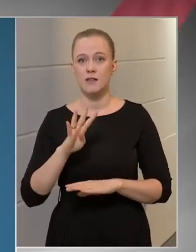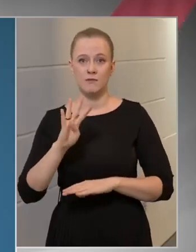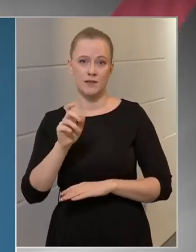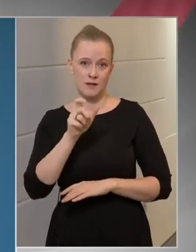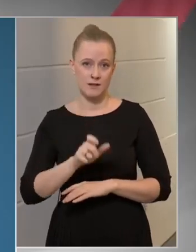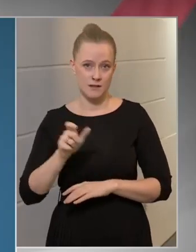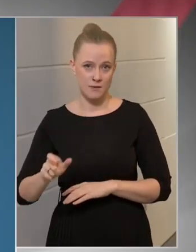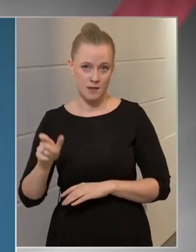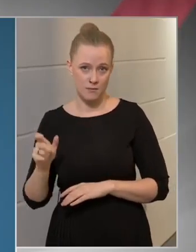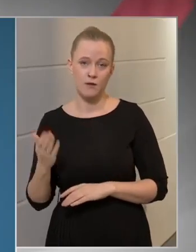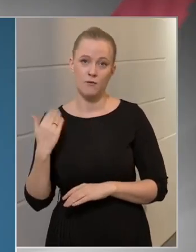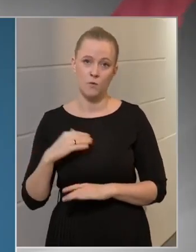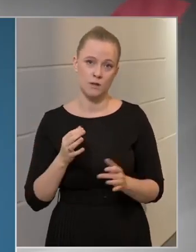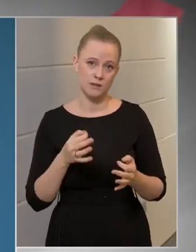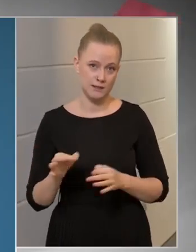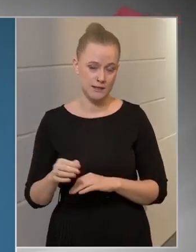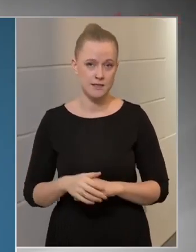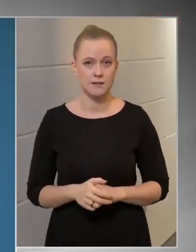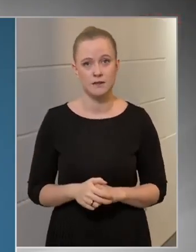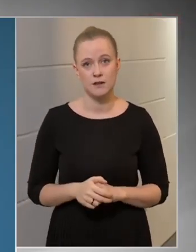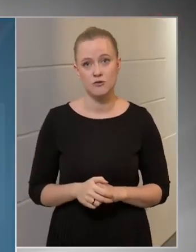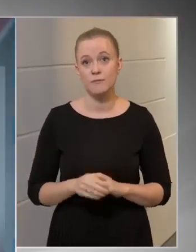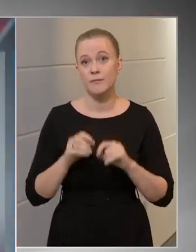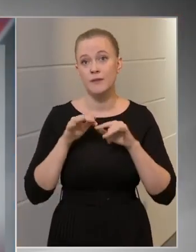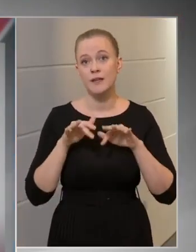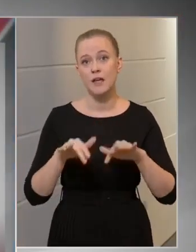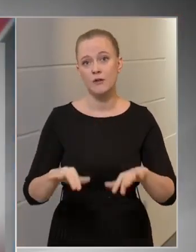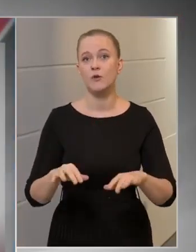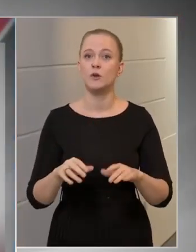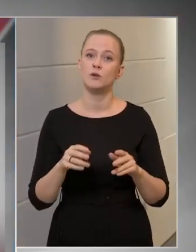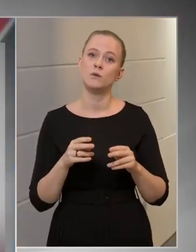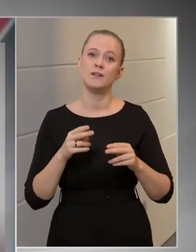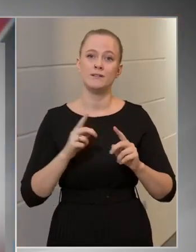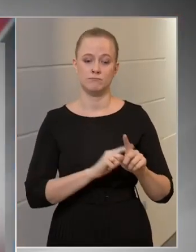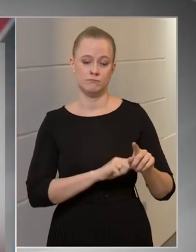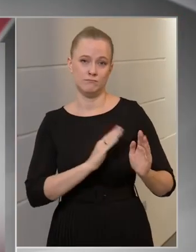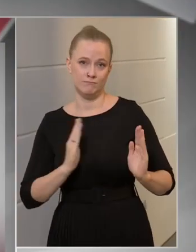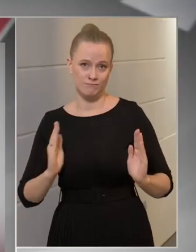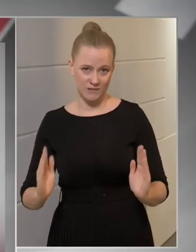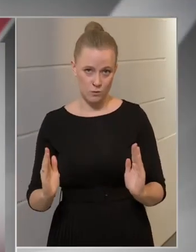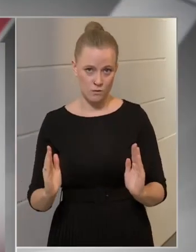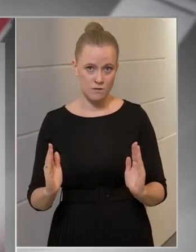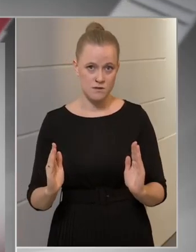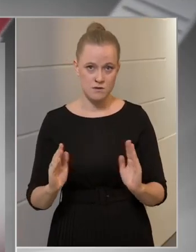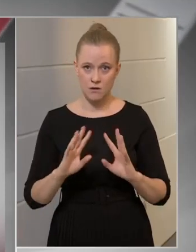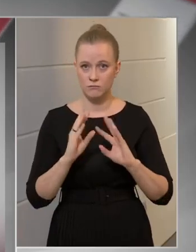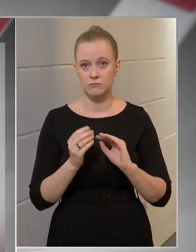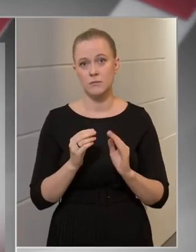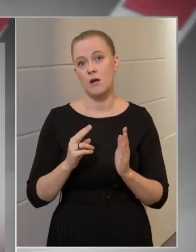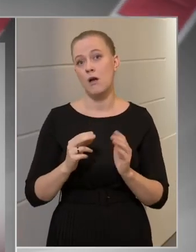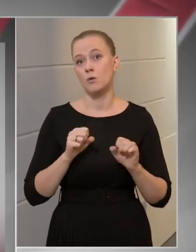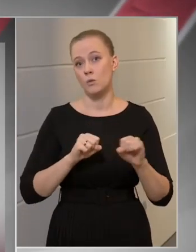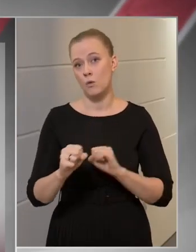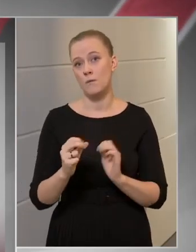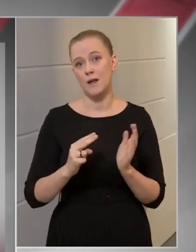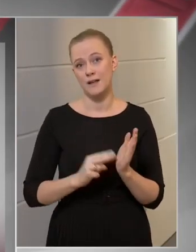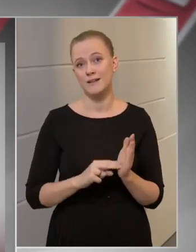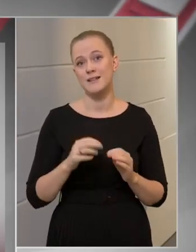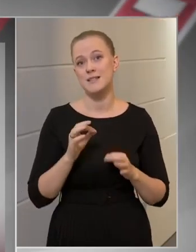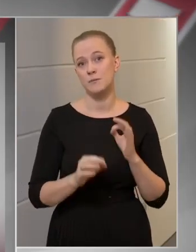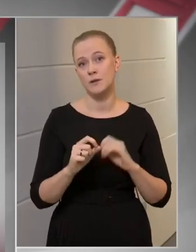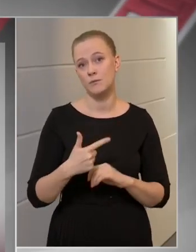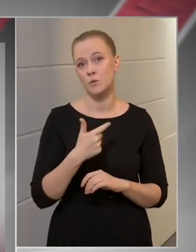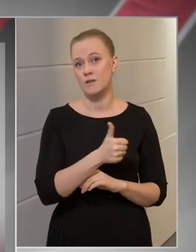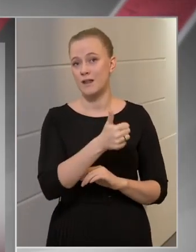személye szemben intézkedtek rendőreink, így a járványügyi készültségi időszak védelmi intézkedéseiről szóló kormányrendelet szeptember